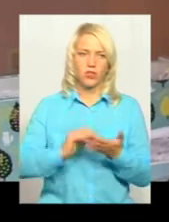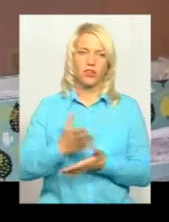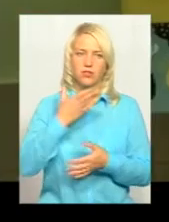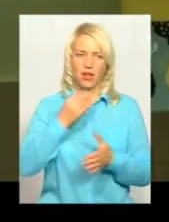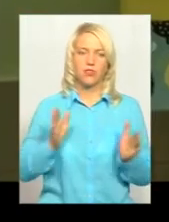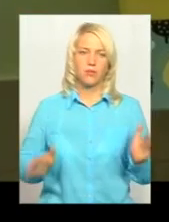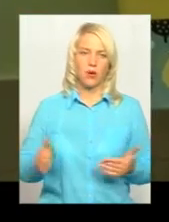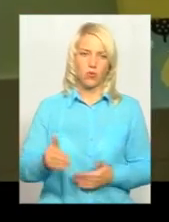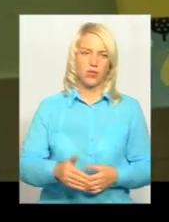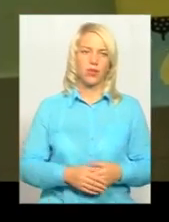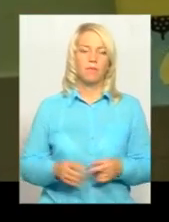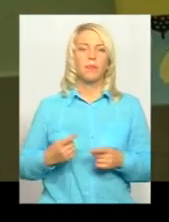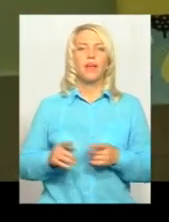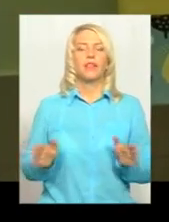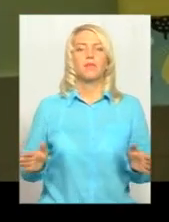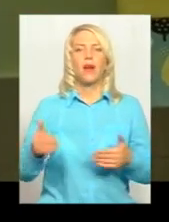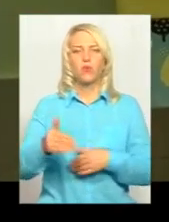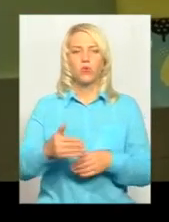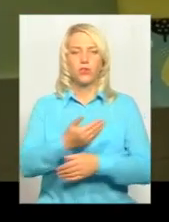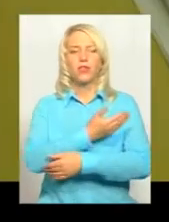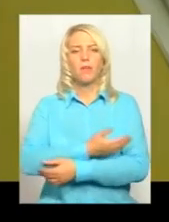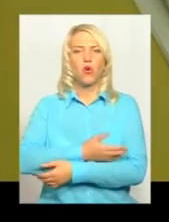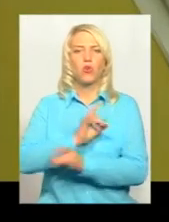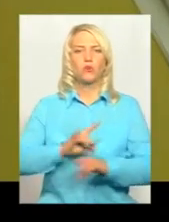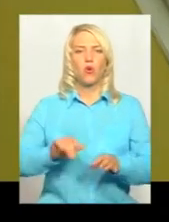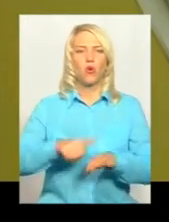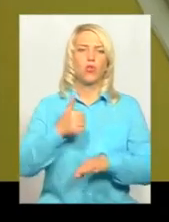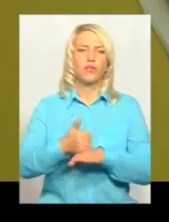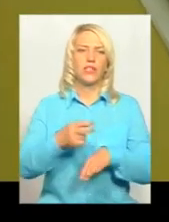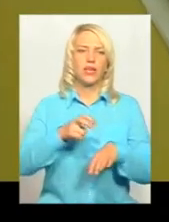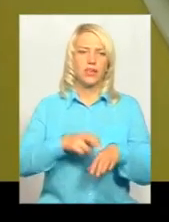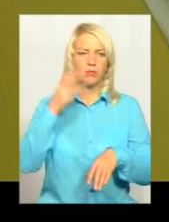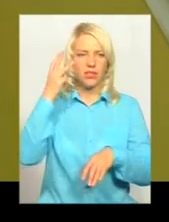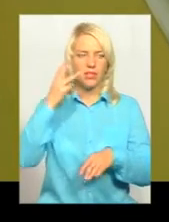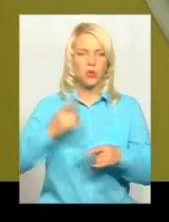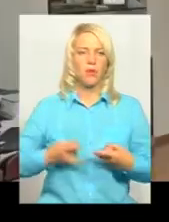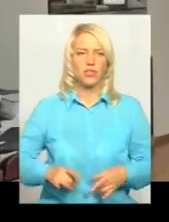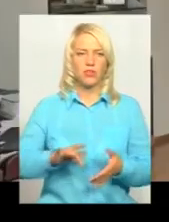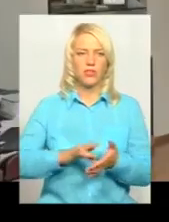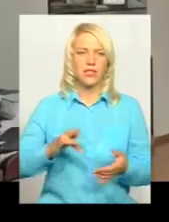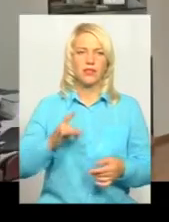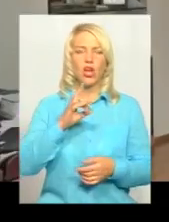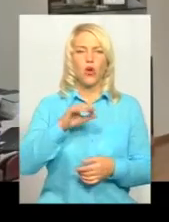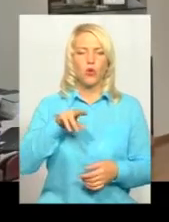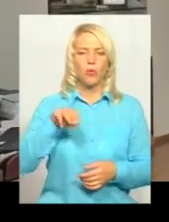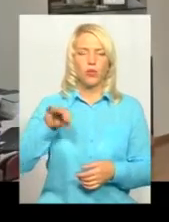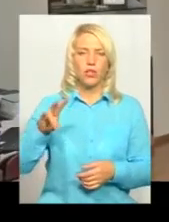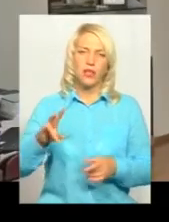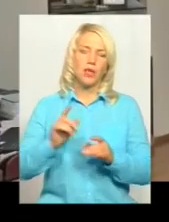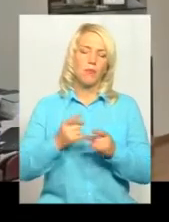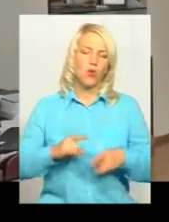пакунки. Пакунки малюка, розповів головний лікар Хмельницького міського перинатального центру Андрій Ропотан, породілі отримують 14